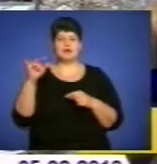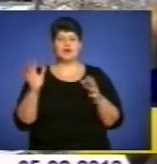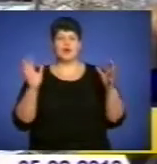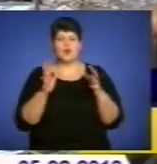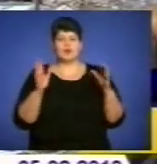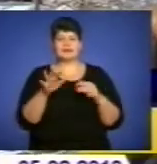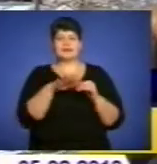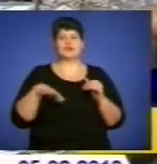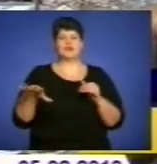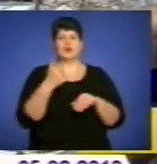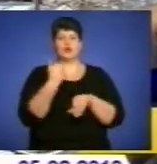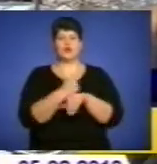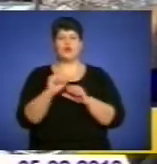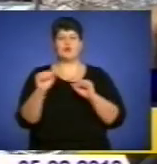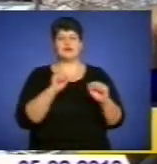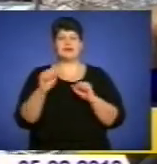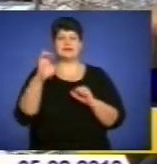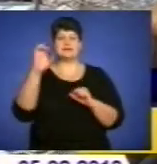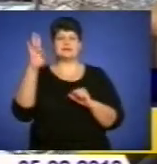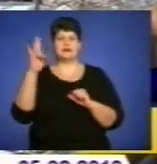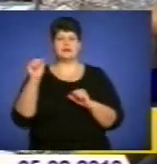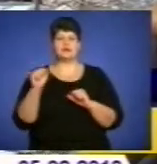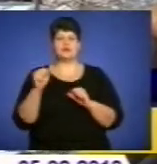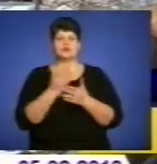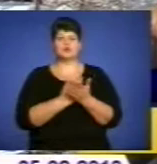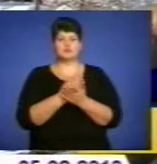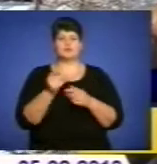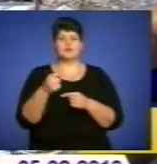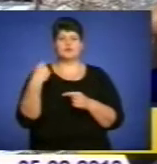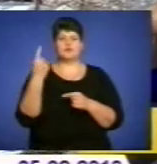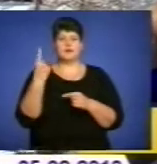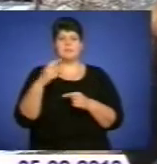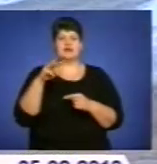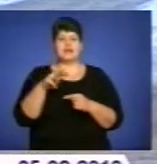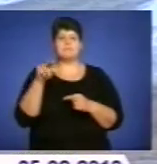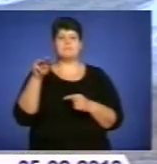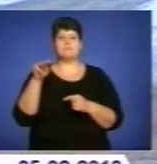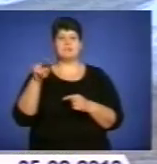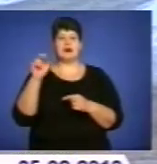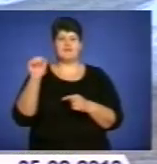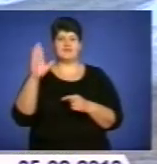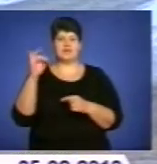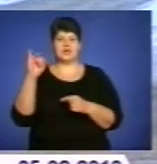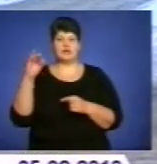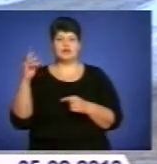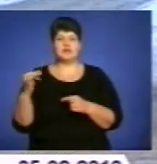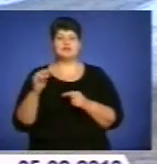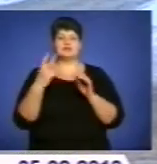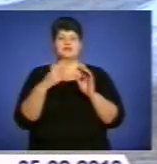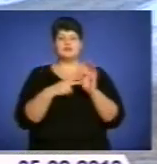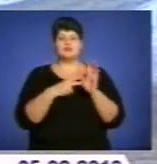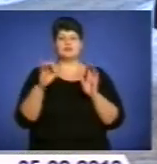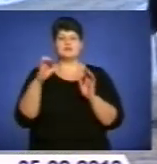головного управління Держсанобідомслужби у Тернопільській області Марії Павільєвої, з 27 січня до 3 лютого на